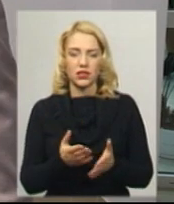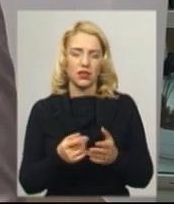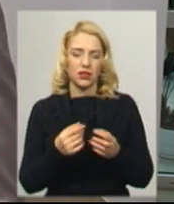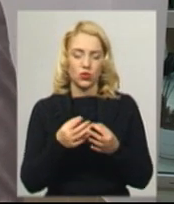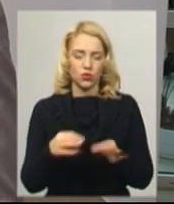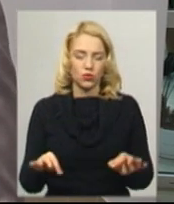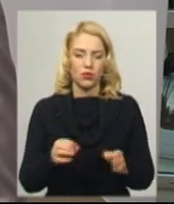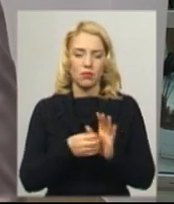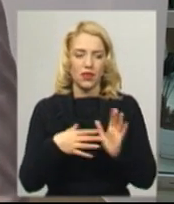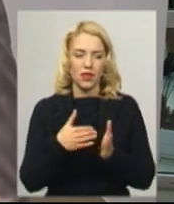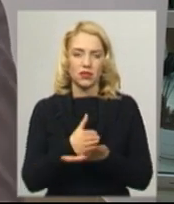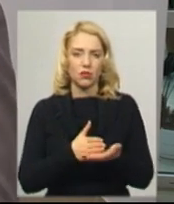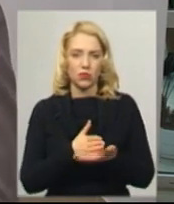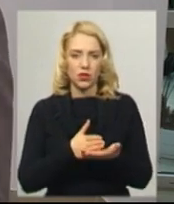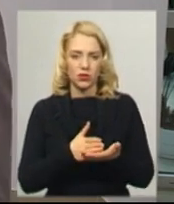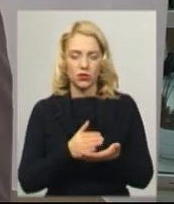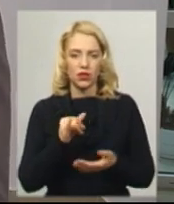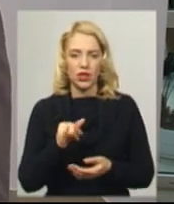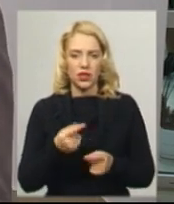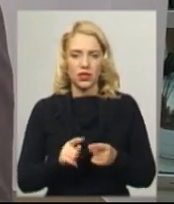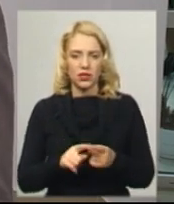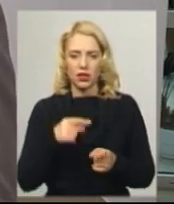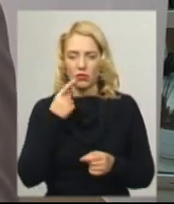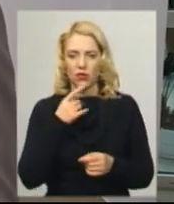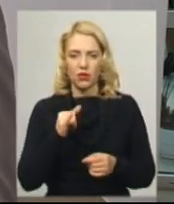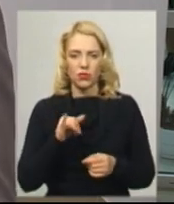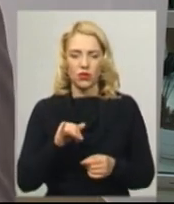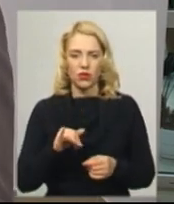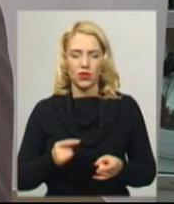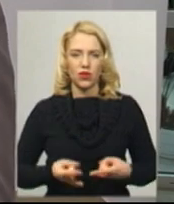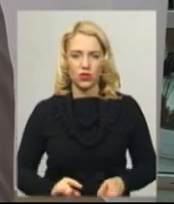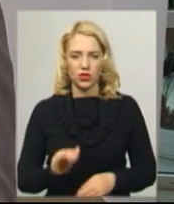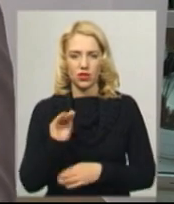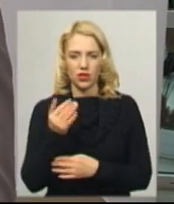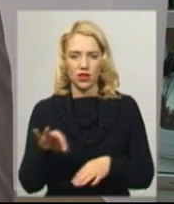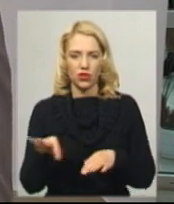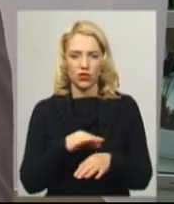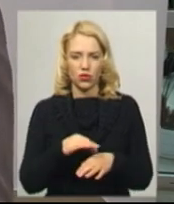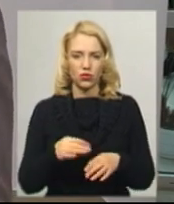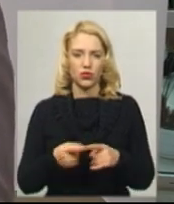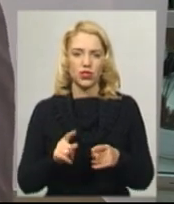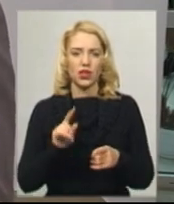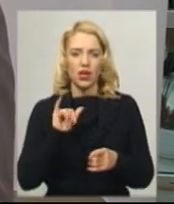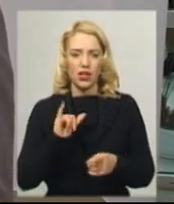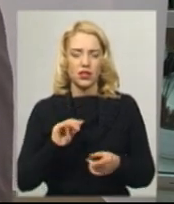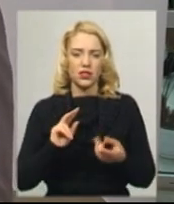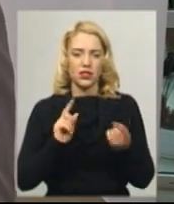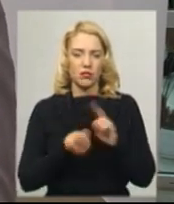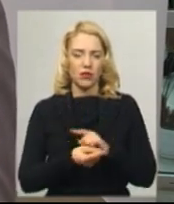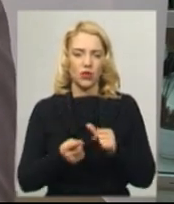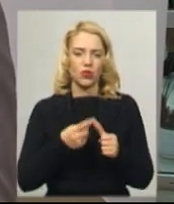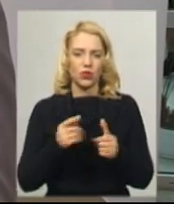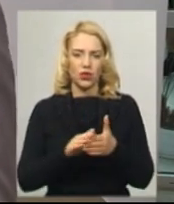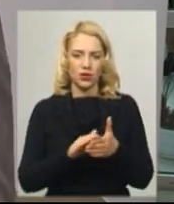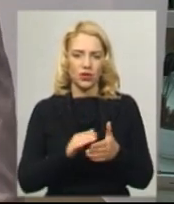послуг в сфері державного реєстрації. Мова йде про народження дитини, мова йде про одруження, мова йде про зміну імені, про отримання дубліката,